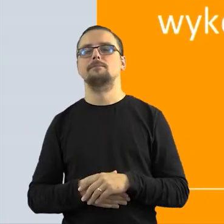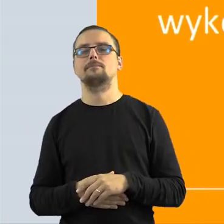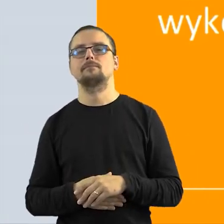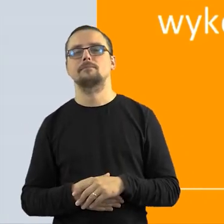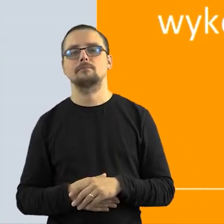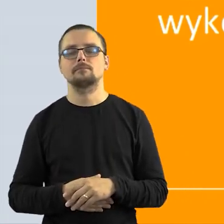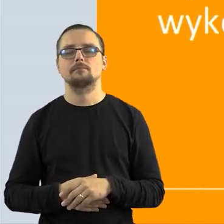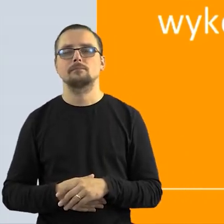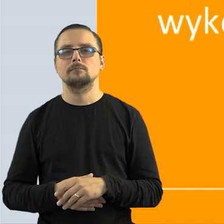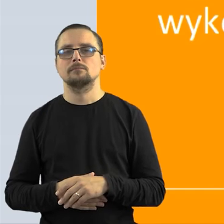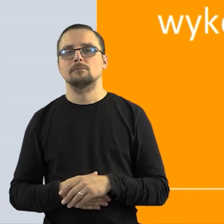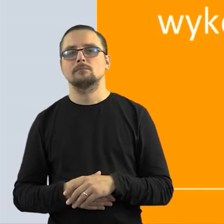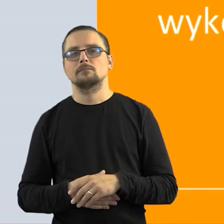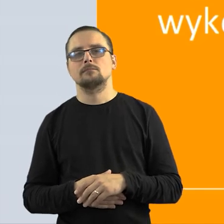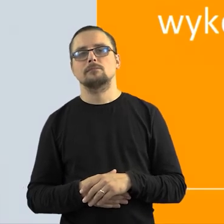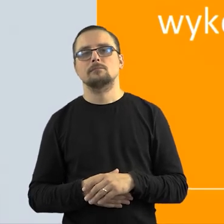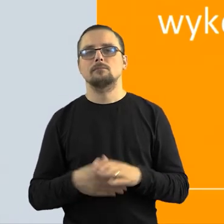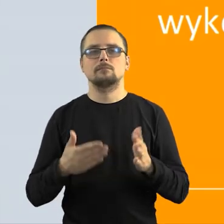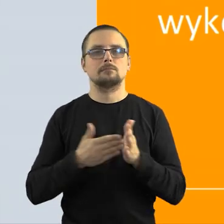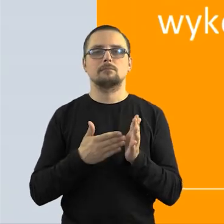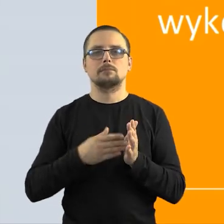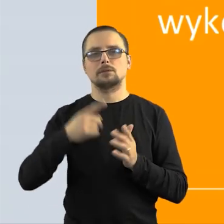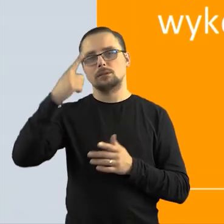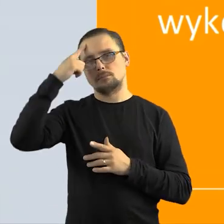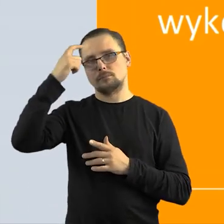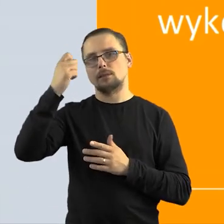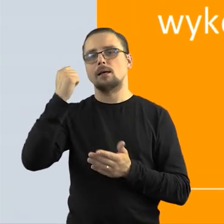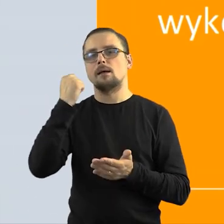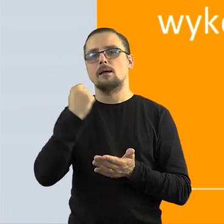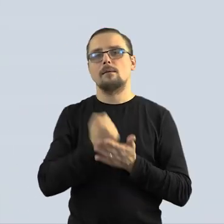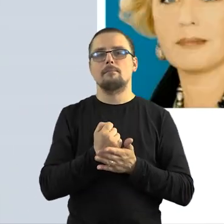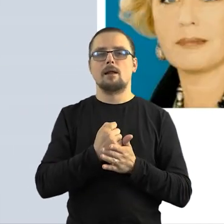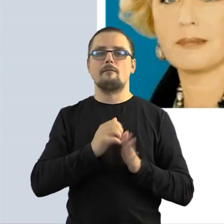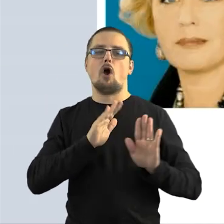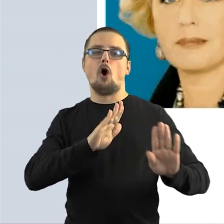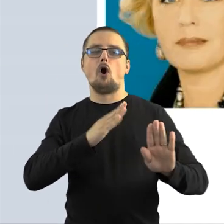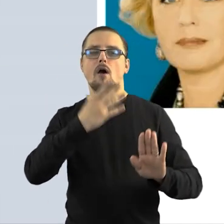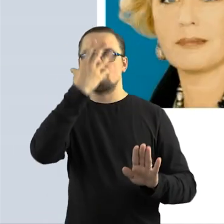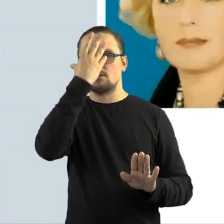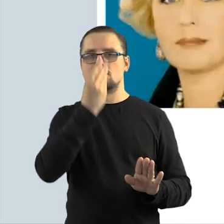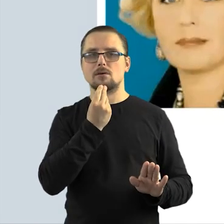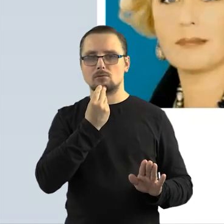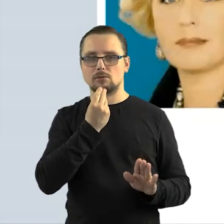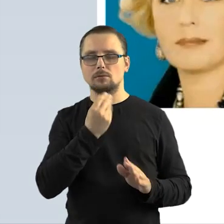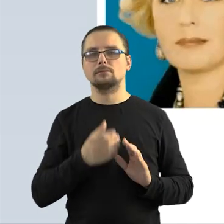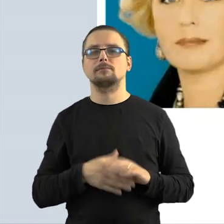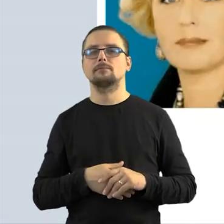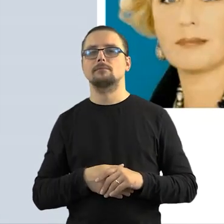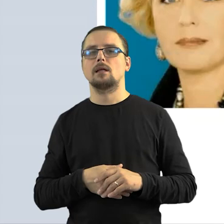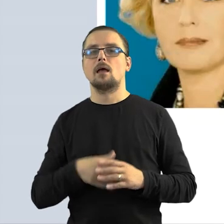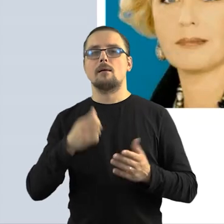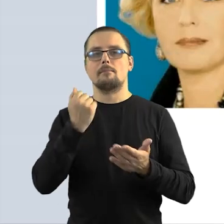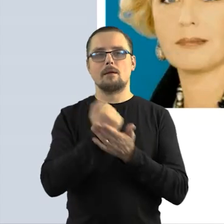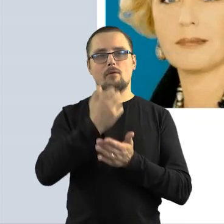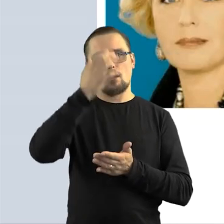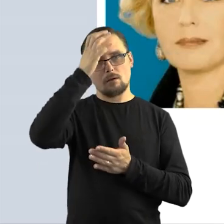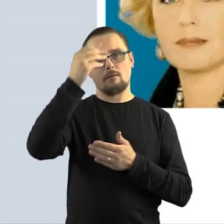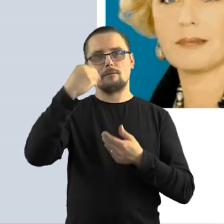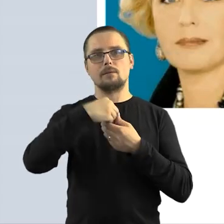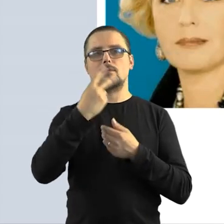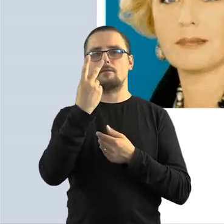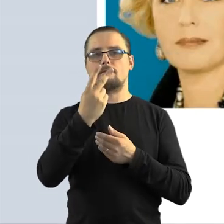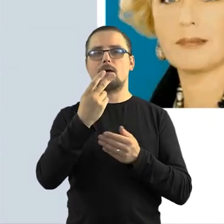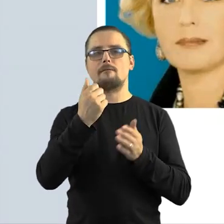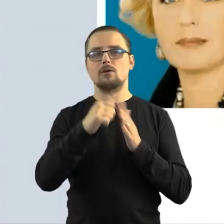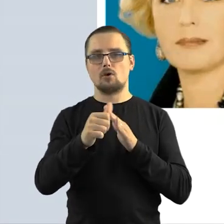trzeba podpisać umowę na piśmie. I tutaj warto pamiętać o tym, że po pierwsze, co do prawa ochrony